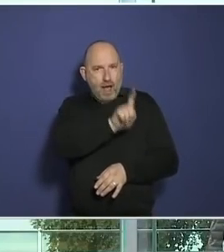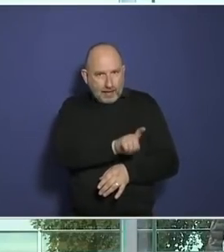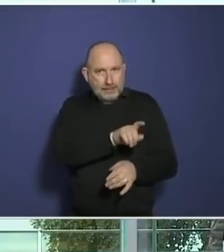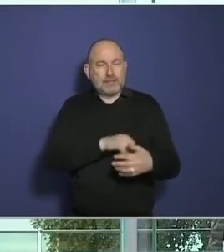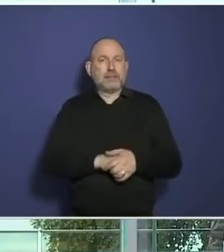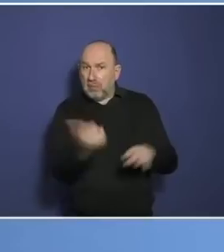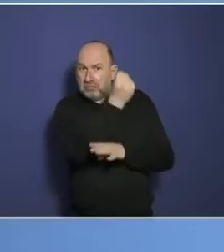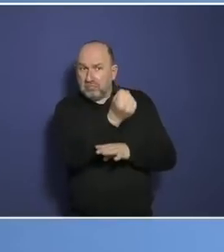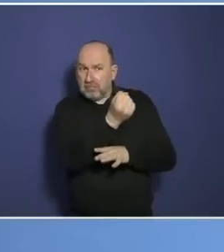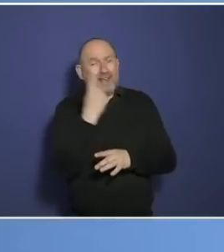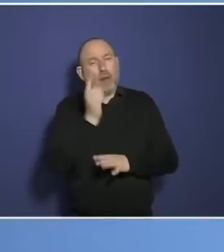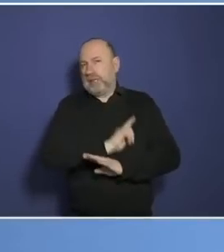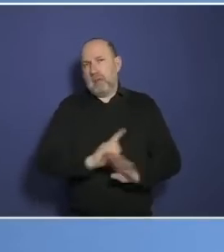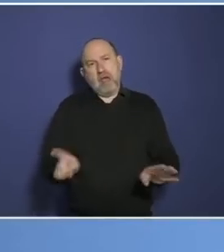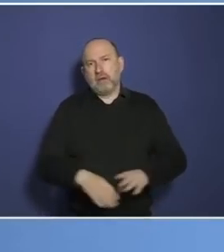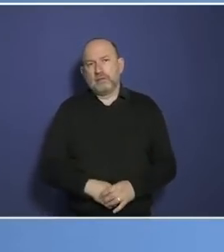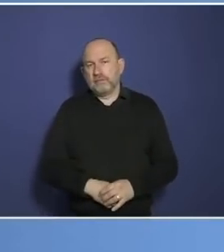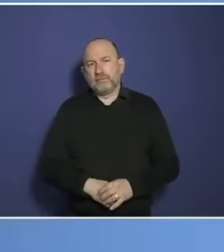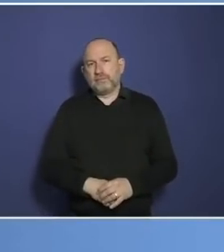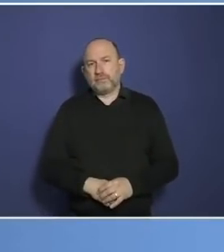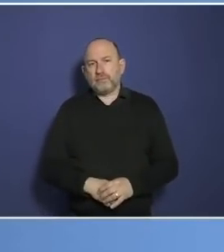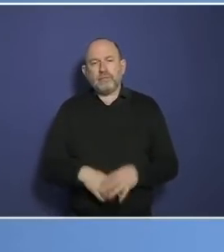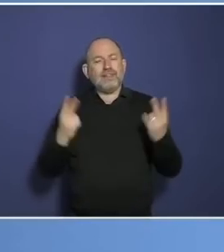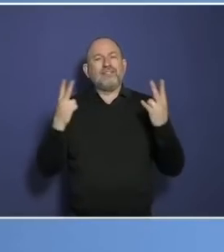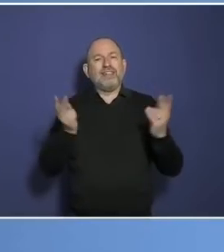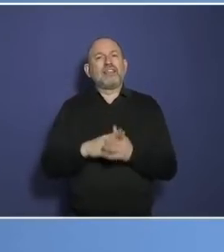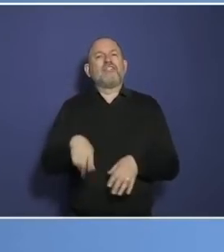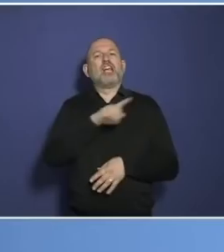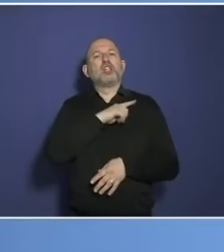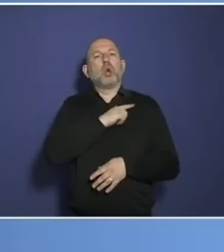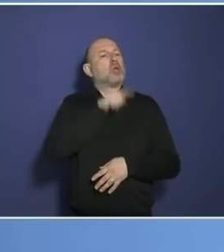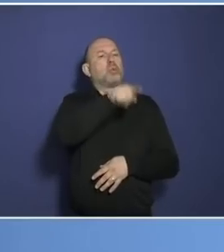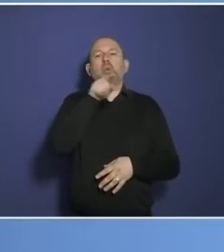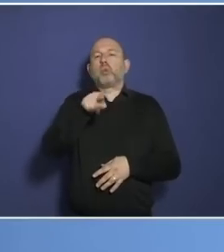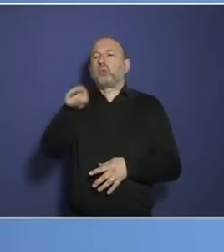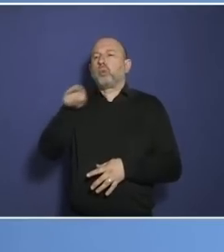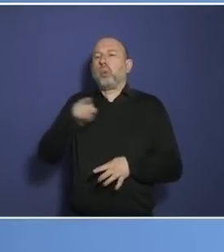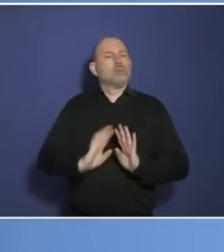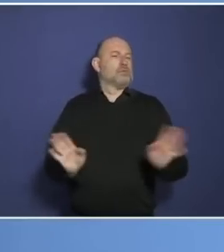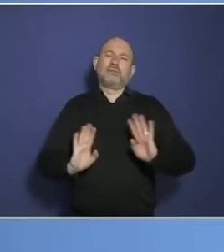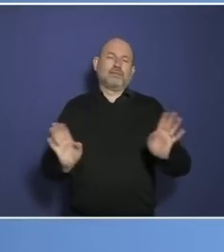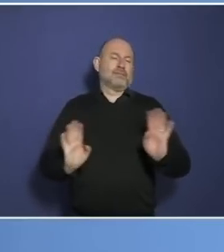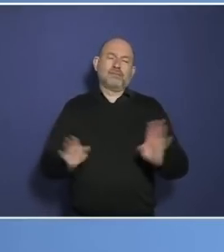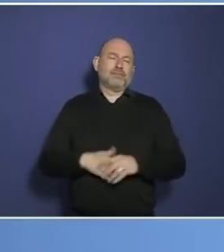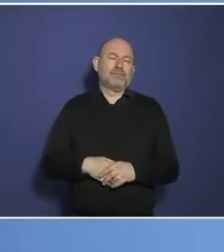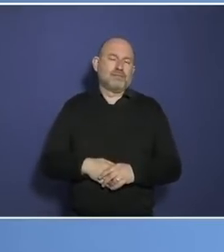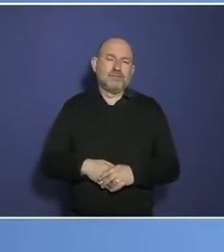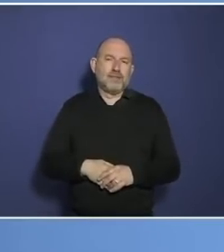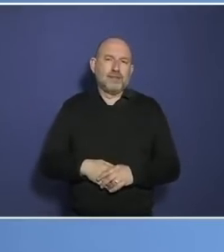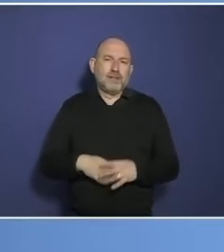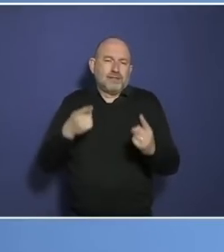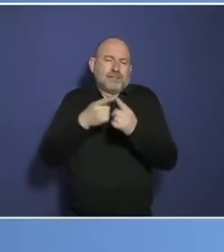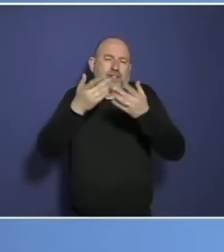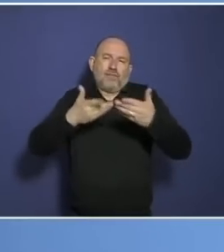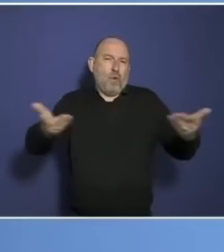für verrückt. Es ist Ihnen nicht die Zeit von Schuldzuweisungen. Ja, Herr Minister, an Schuldzuweisungen haben Sie natürlich kein Interesse, weil sonst